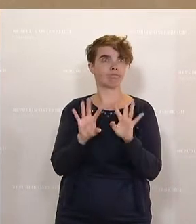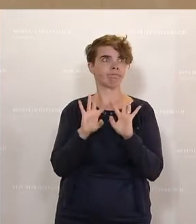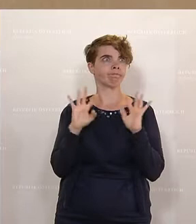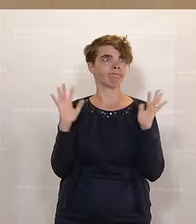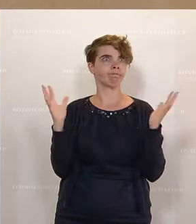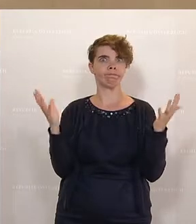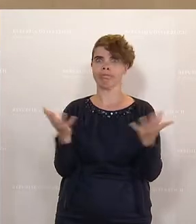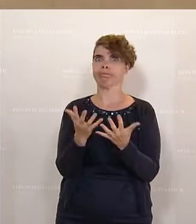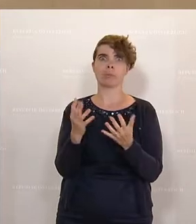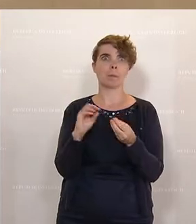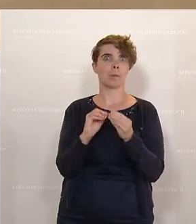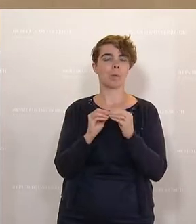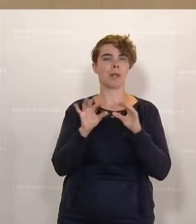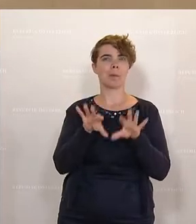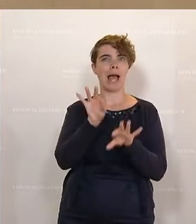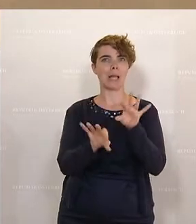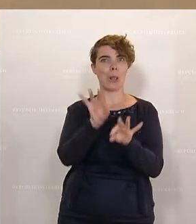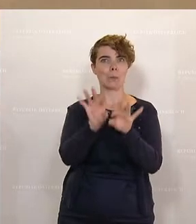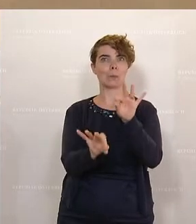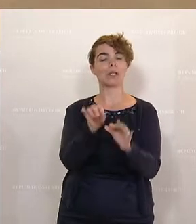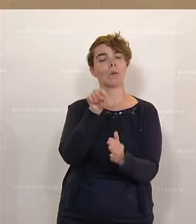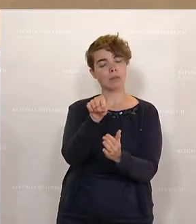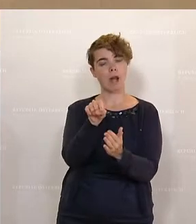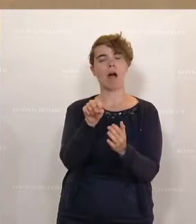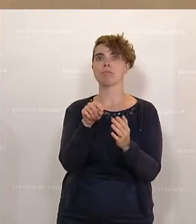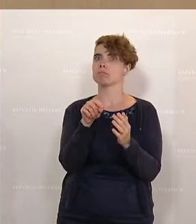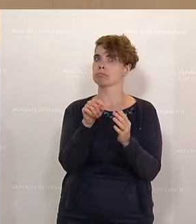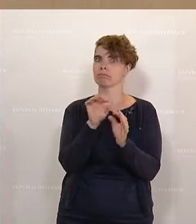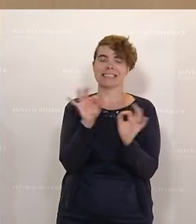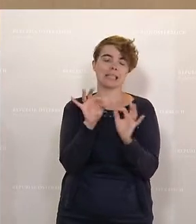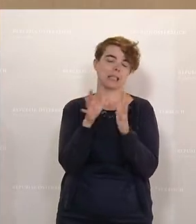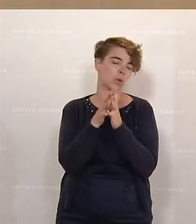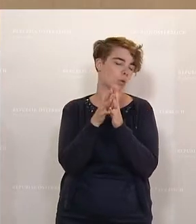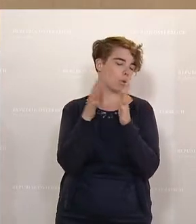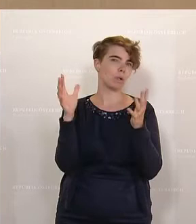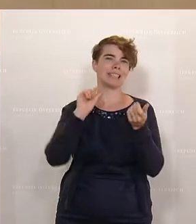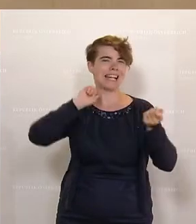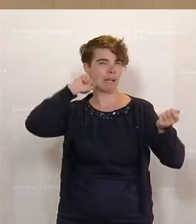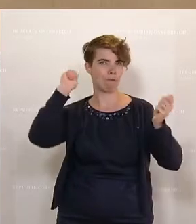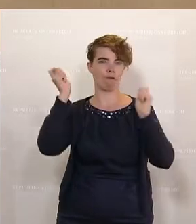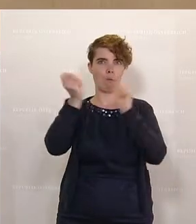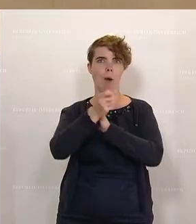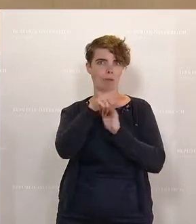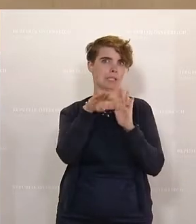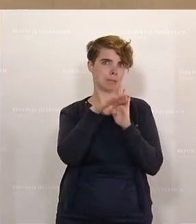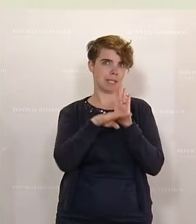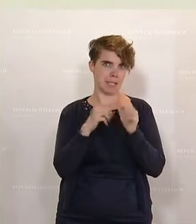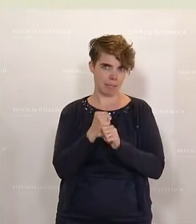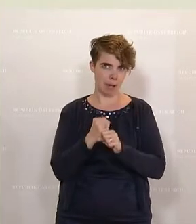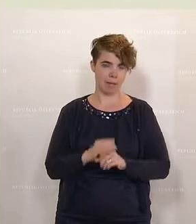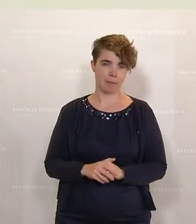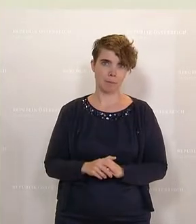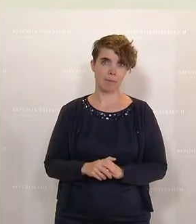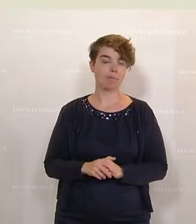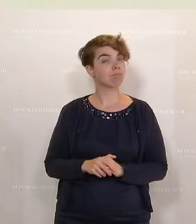aufgrund dieser eine umfassende und umsichtigere Form des Unterbringungsgesetzes erarbeitet. Und damit erreichen